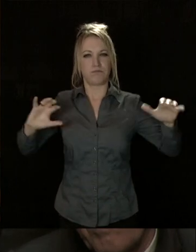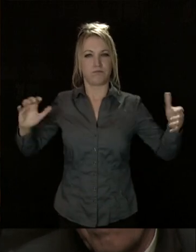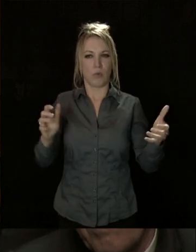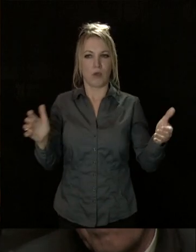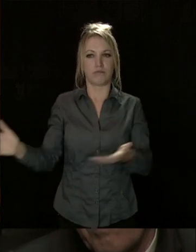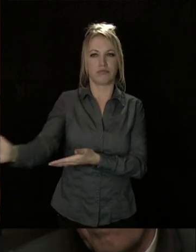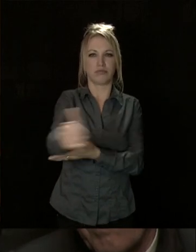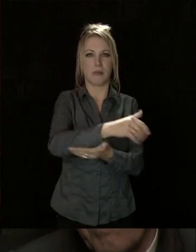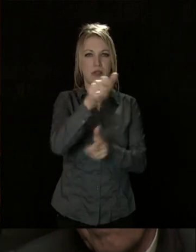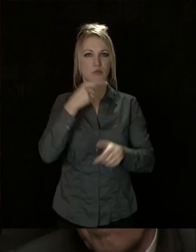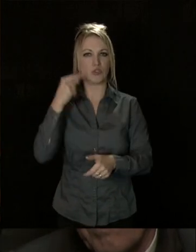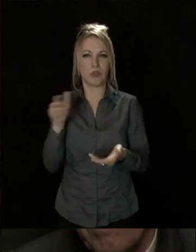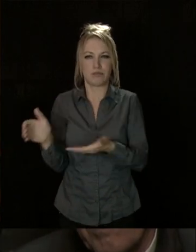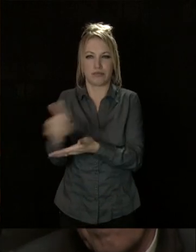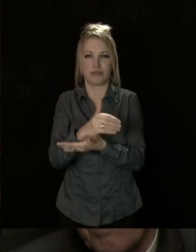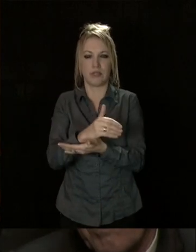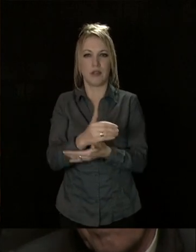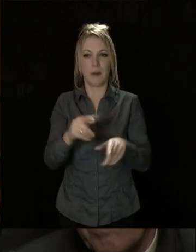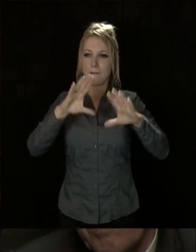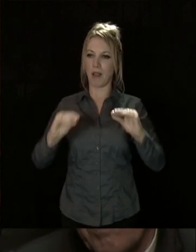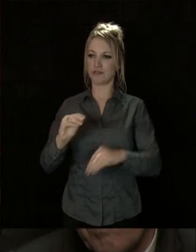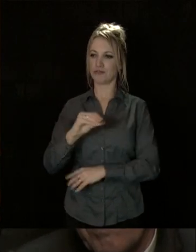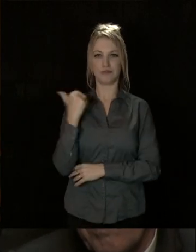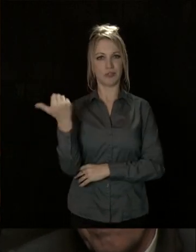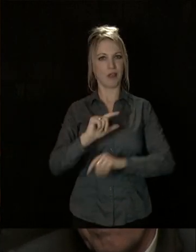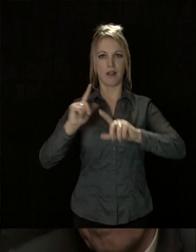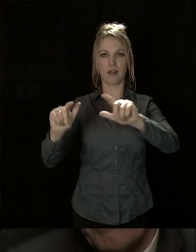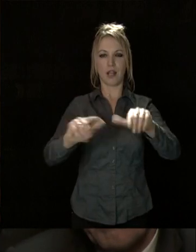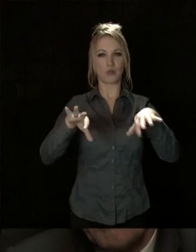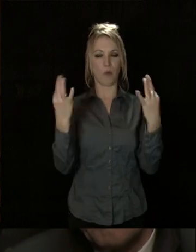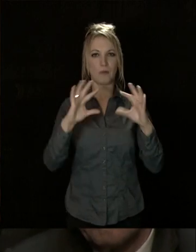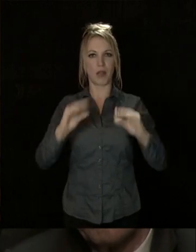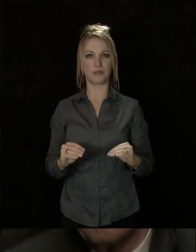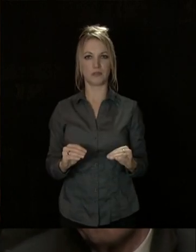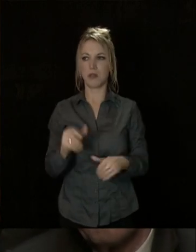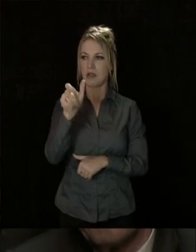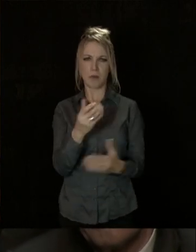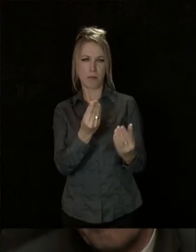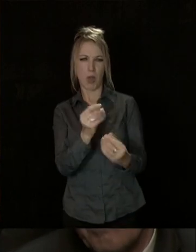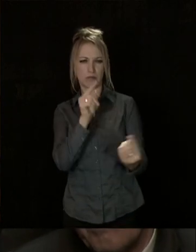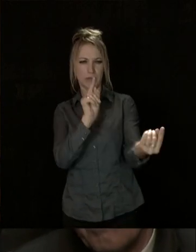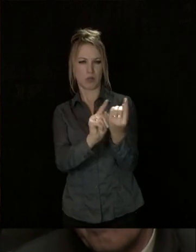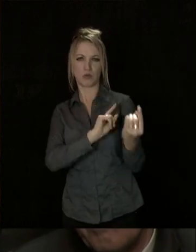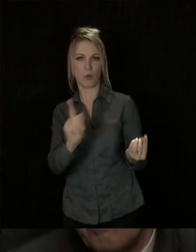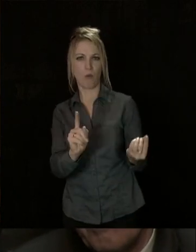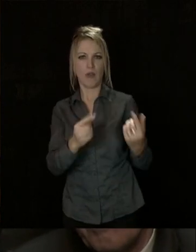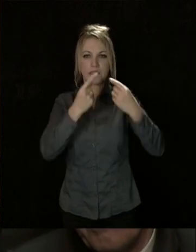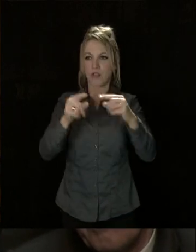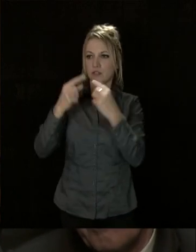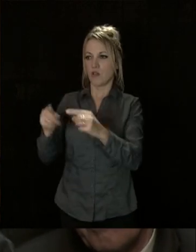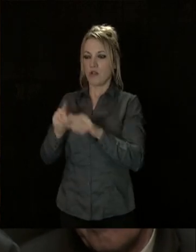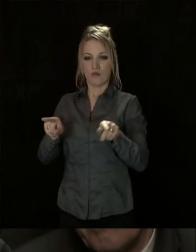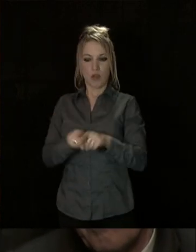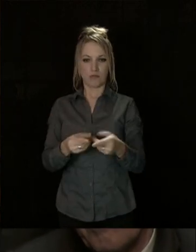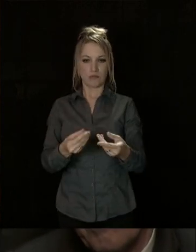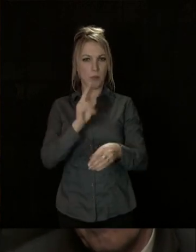Dijonais, où chacun trouve sa place, dans une ville où chacun trouve sa place, où personne n'a peur de l'autre, où la diversité est vécue non